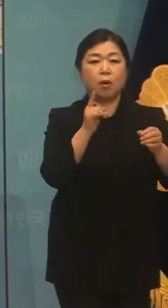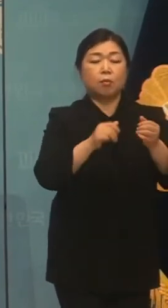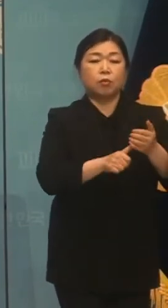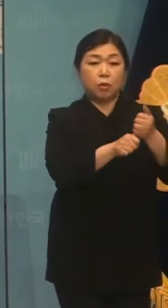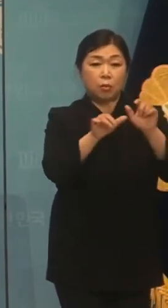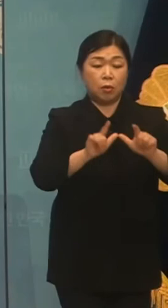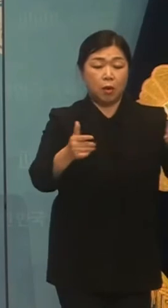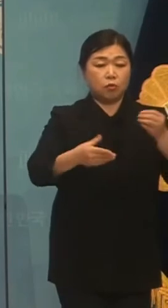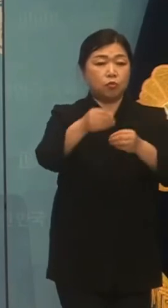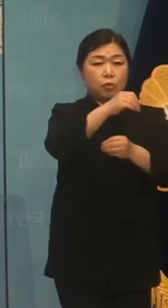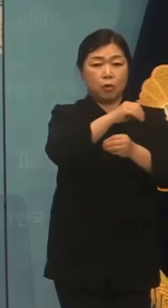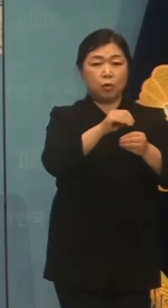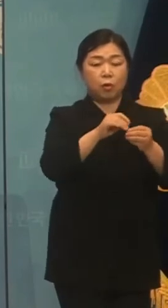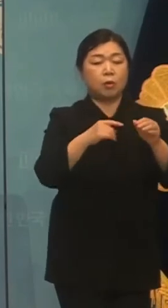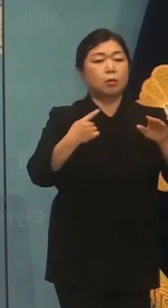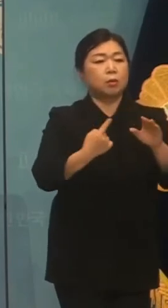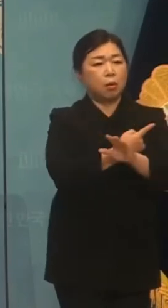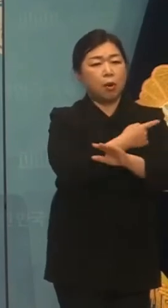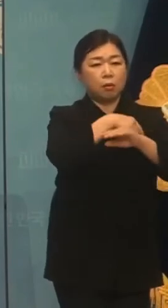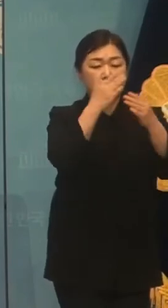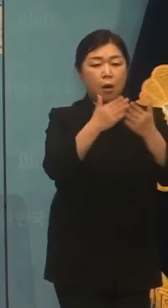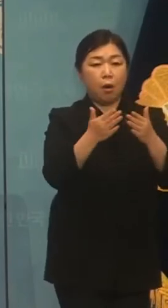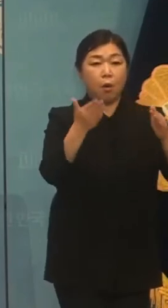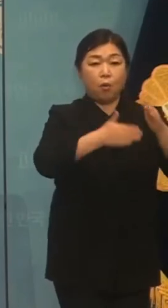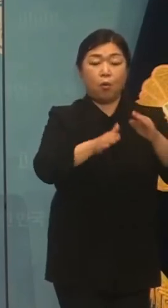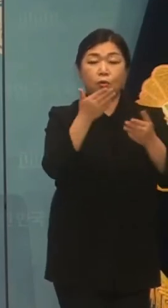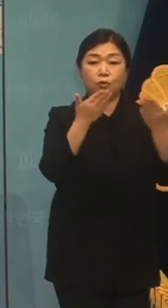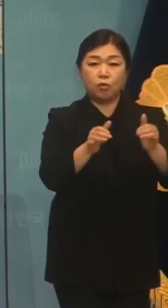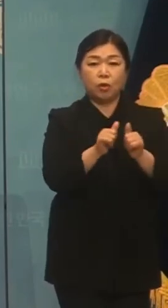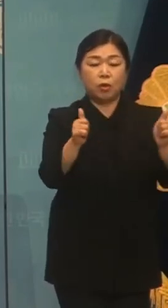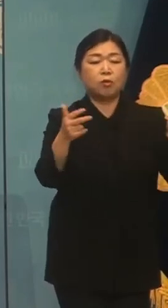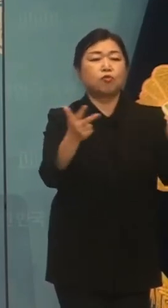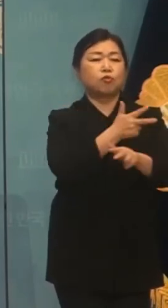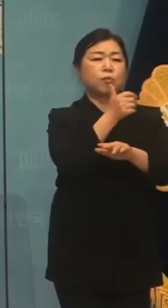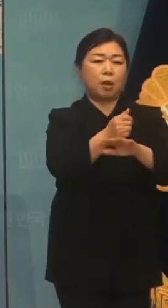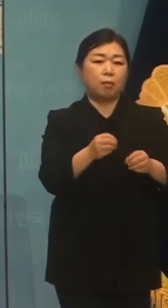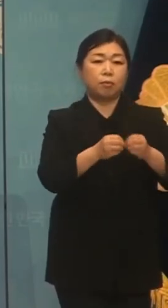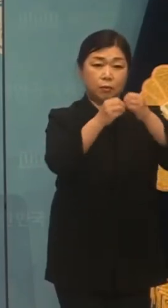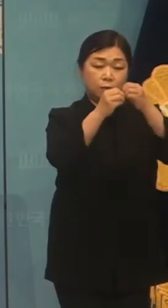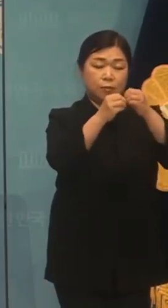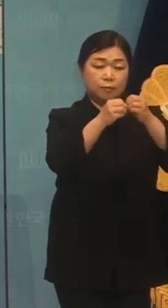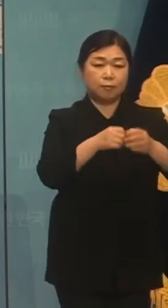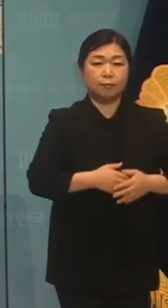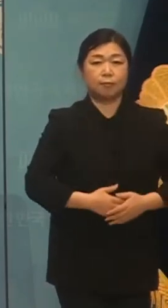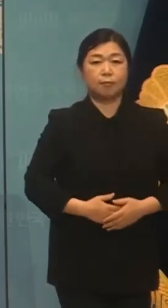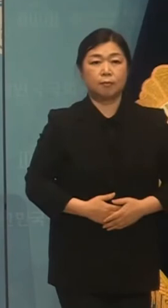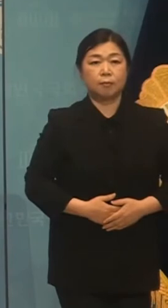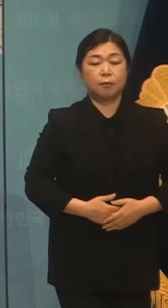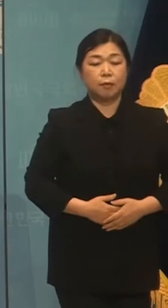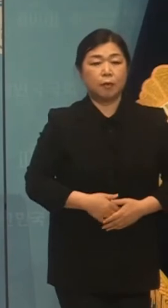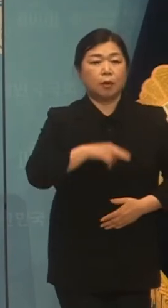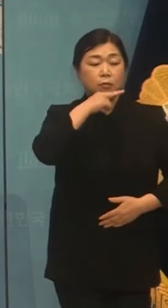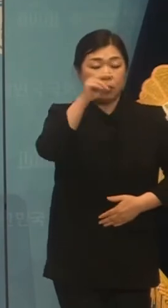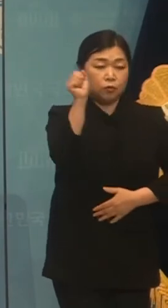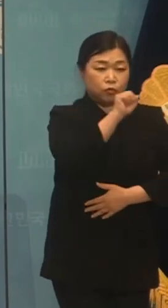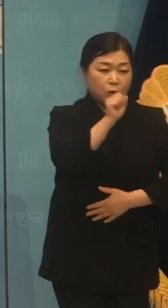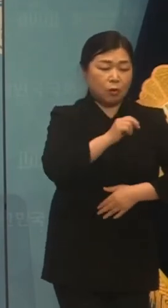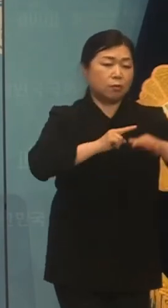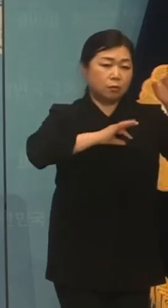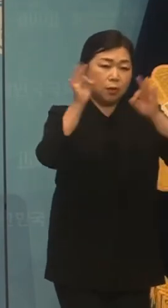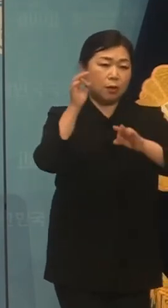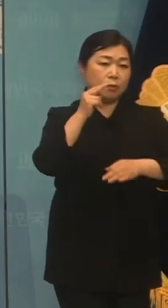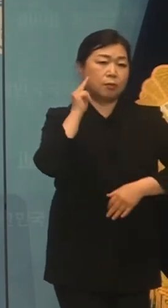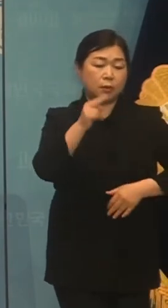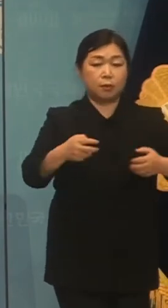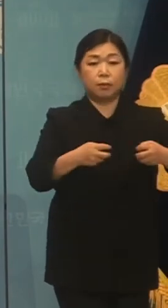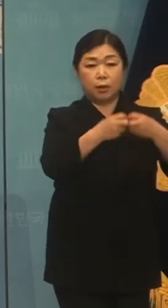날과 출석을 제외하고 있는 공휴일이 모두 주말과 겹쳐있다고 봅니다. 그리고 온주운전 등 중과실로 인하는